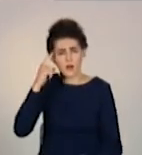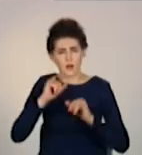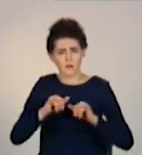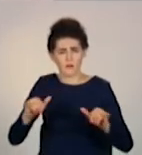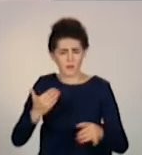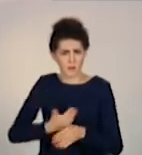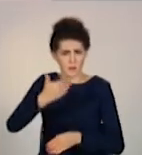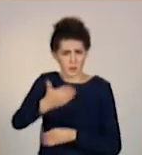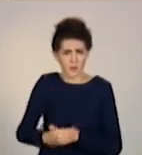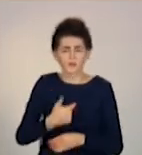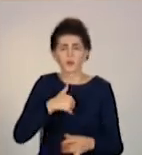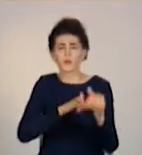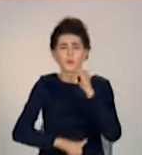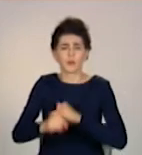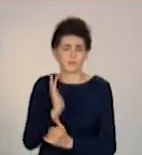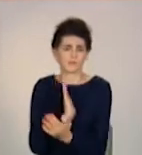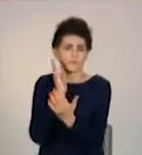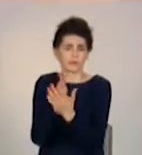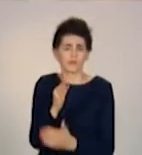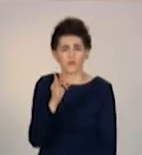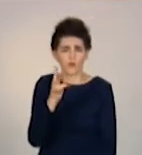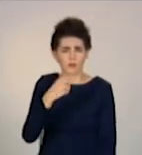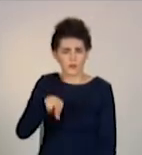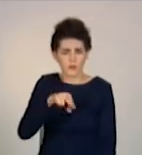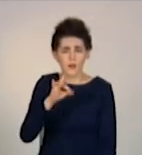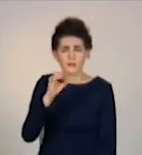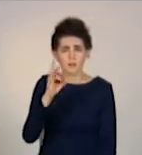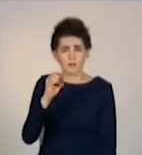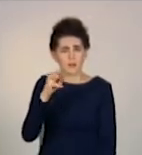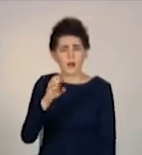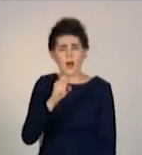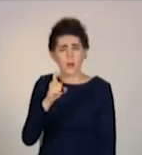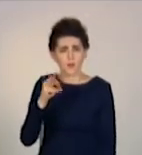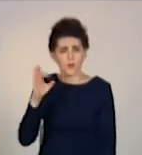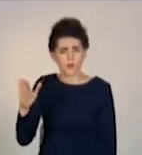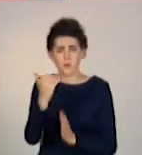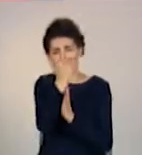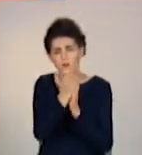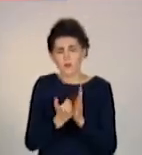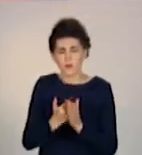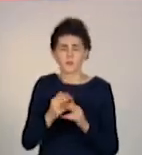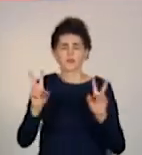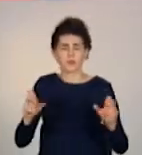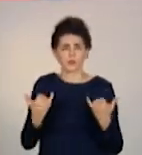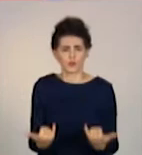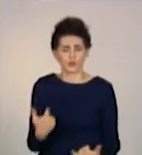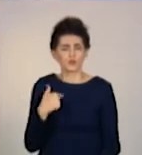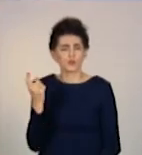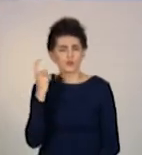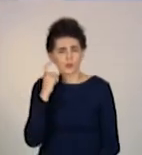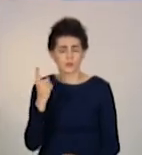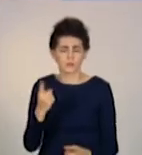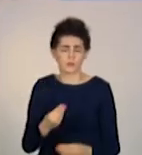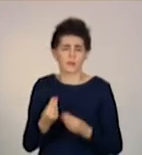По допомогу звернулися до фонду Ріната Ахметова. В межах проєкту тепер я чую, Роберту встановили сучасні слухові